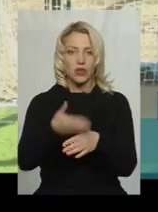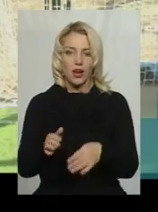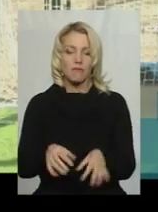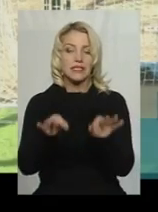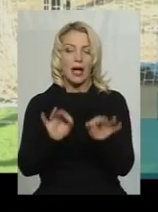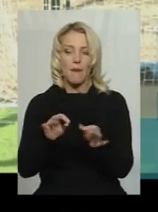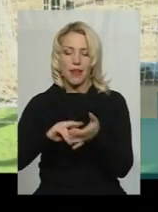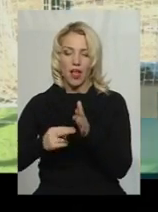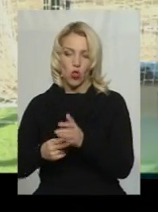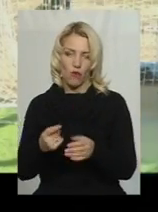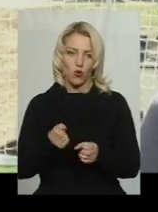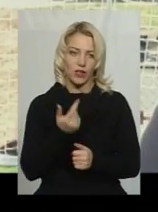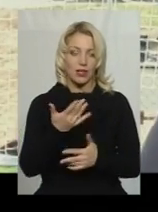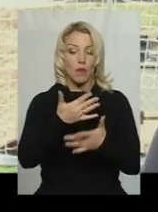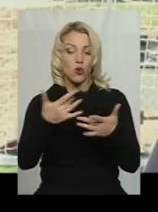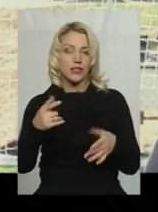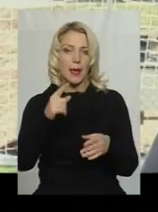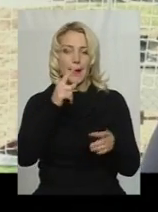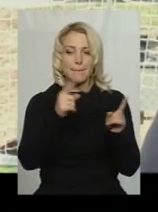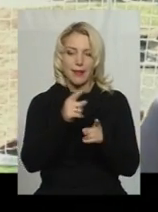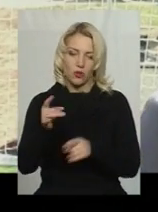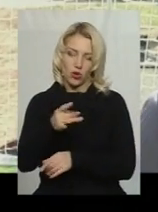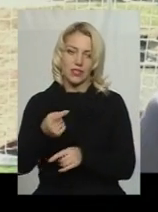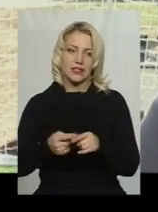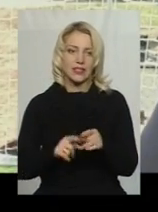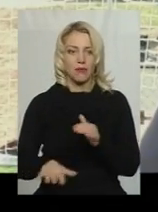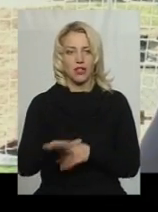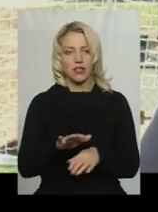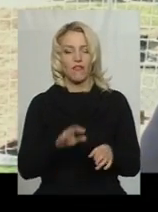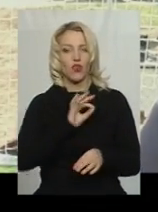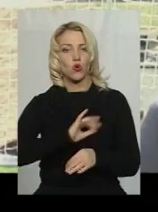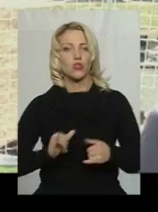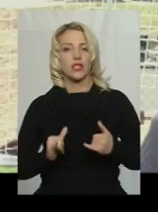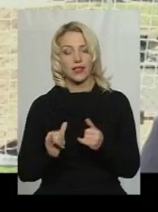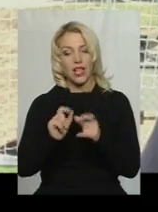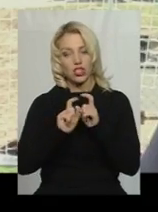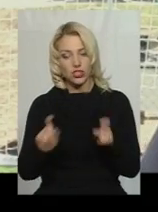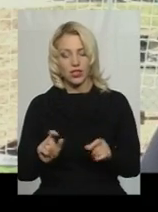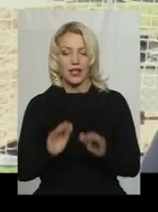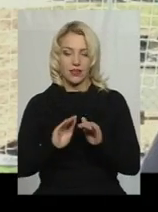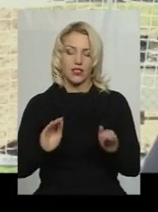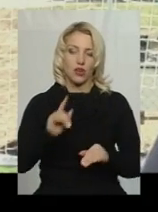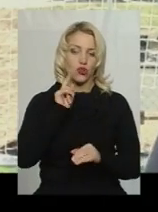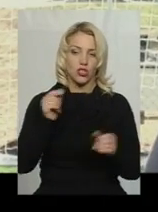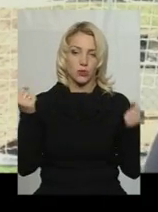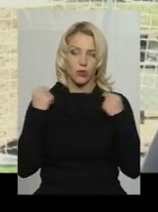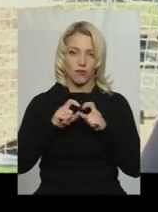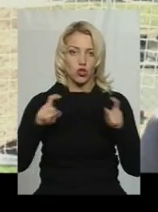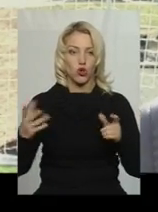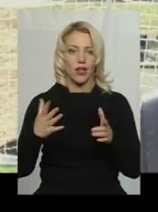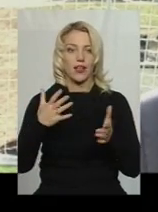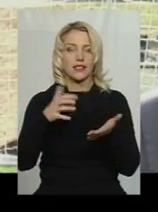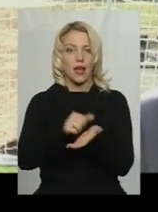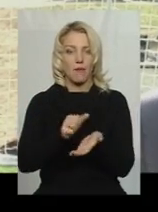кількість по різних мікрорайонах. Майданчики ці використовуються в першу чергу для шкіл, дитячо-юнацька спортивна школа, яка займається